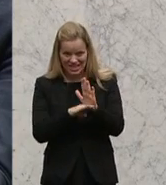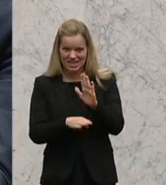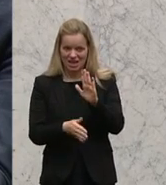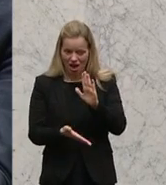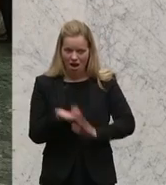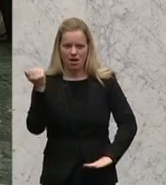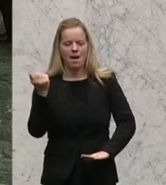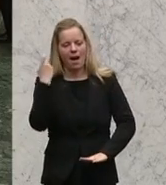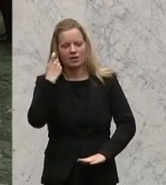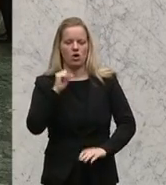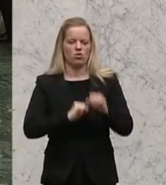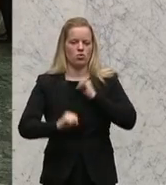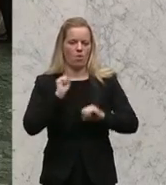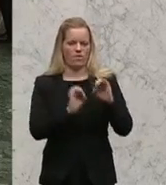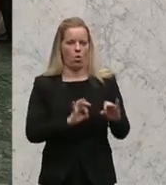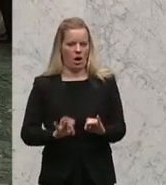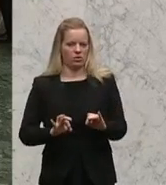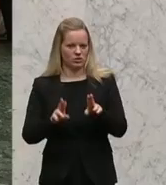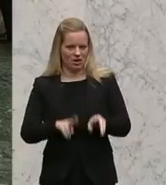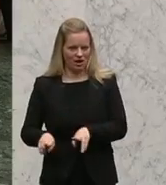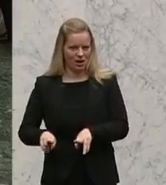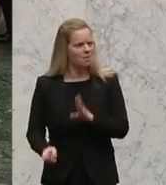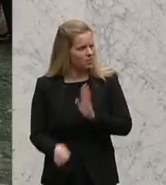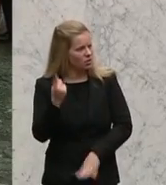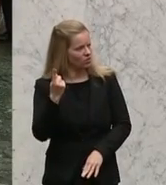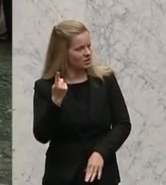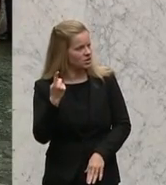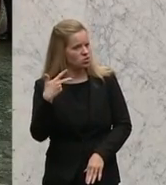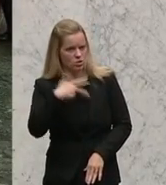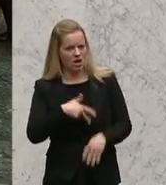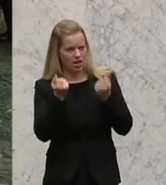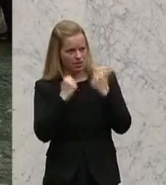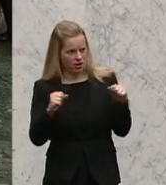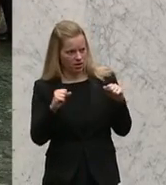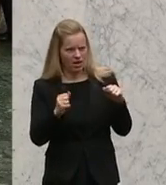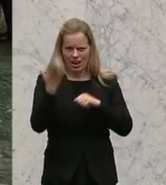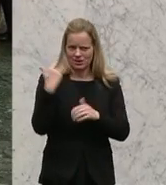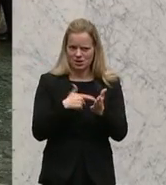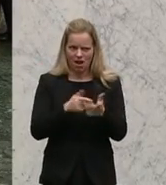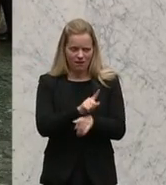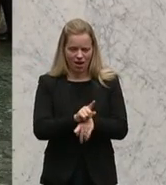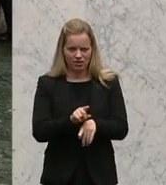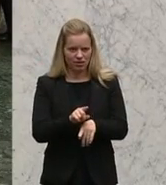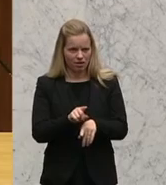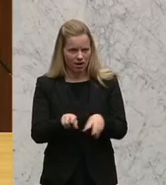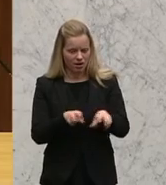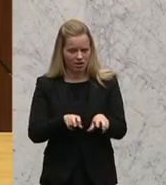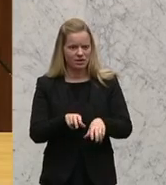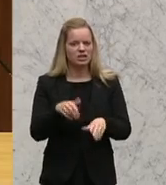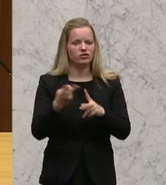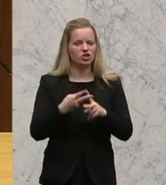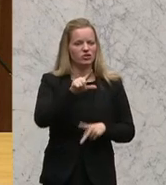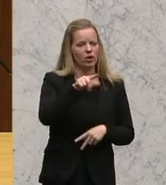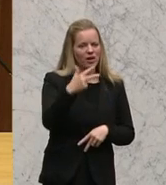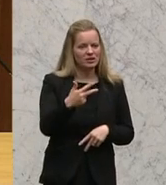Und gerade die Sozialdemokraten sollten wissen, wann das das letzte Mal, wann so in Österreich regiert wurde. war nämlich zwischen 1932 und 1934